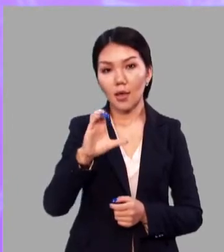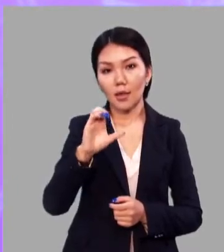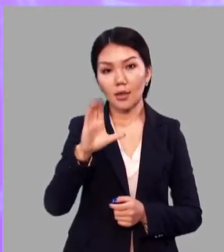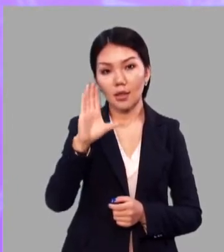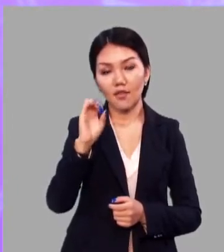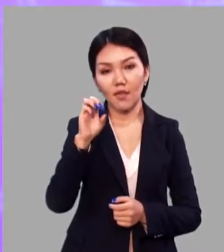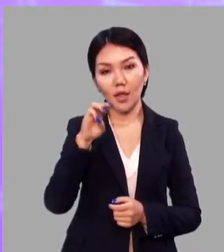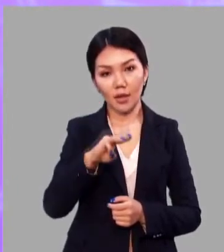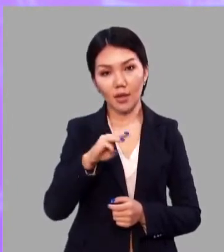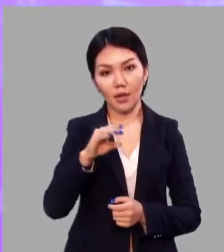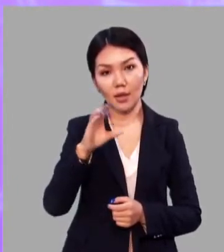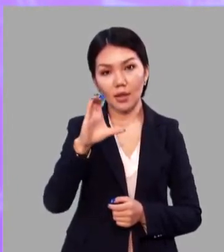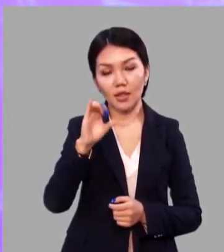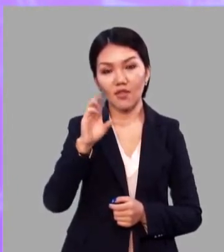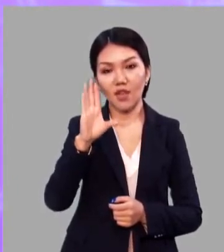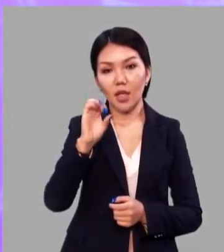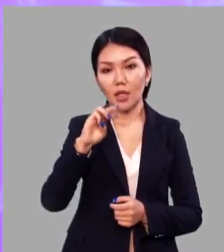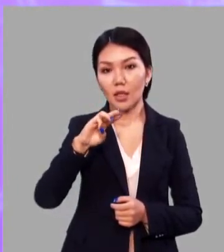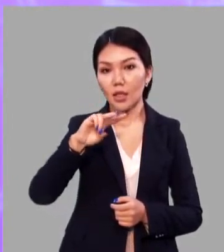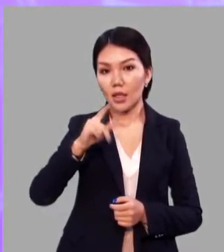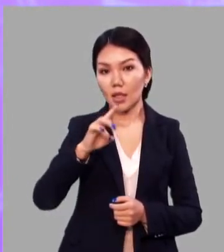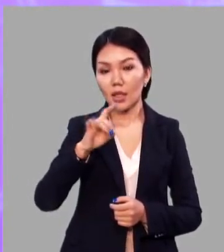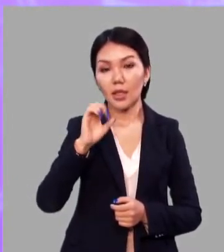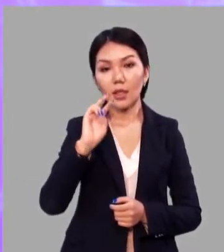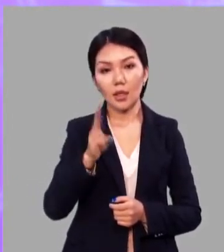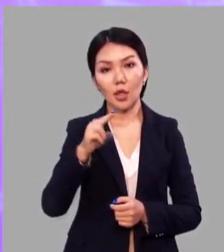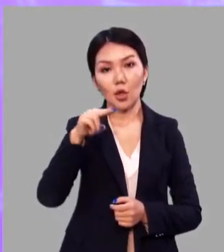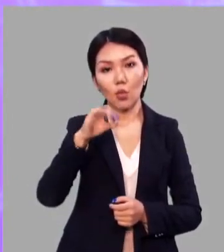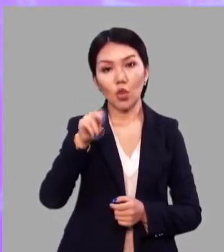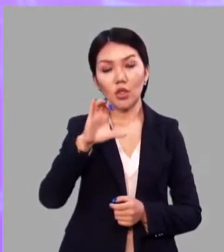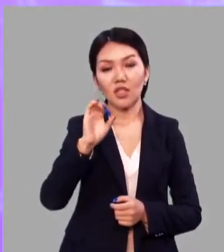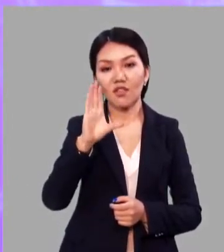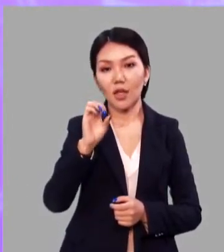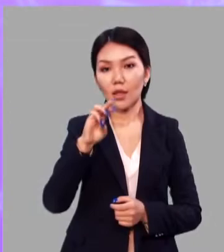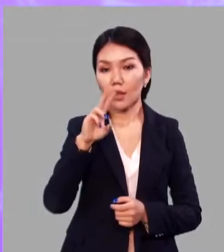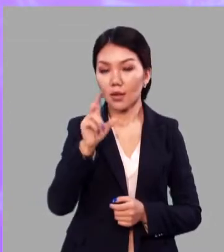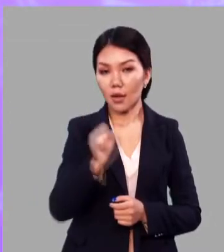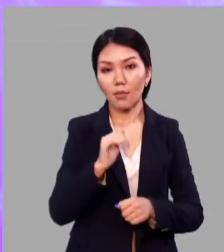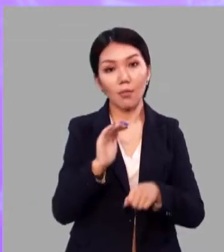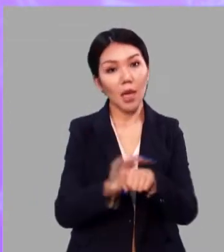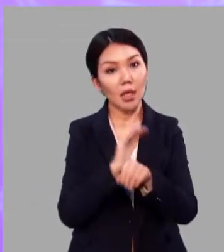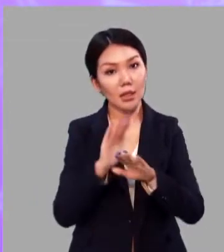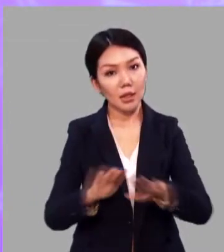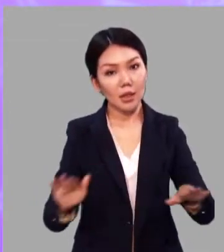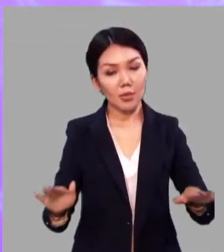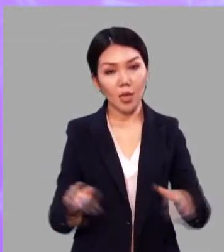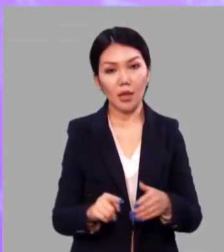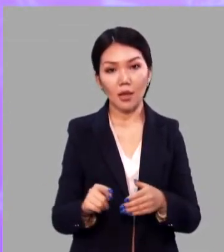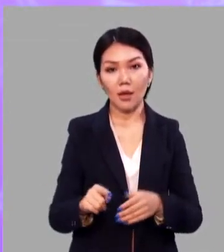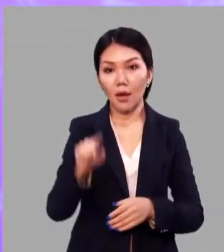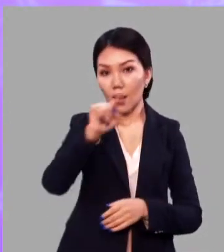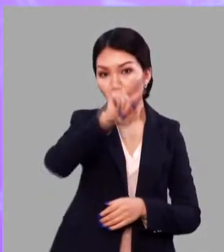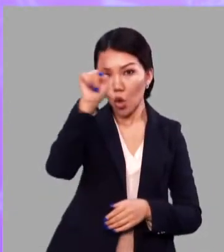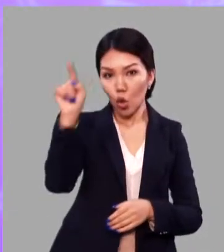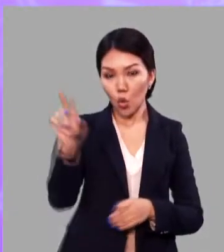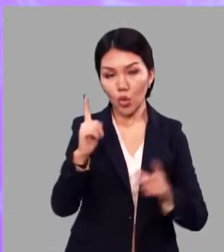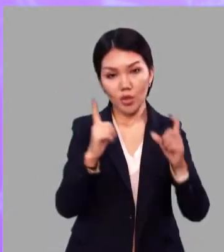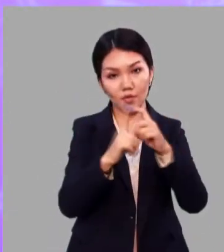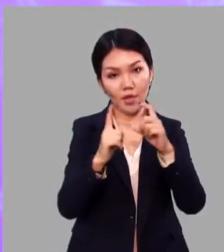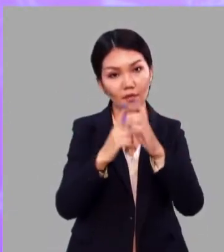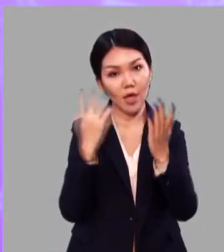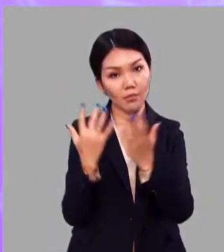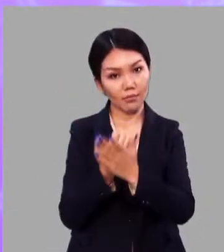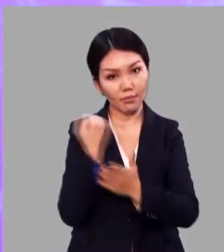Рассвет, светильник, подсветка. Молодцы, ребята. Выделите